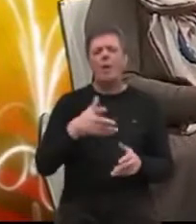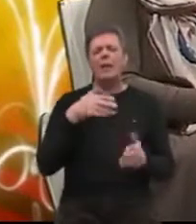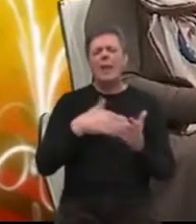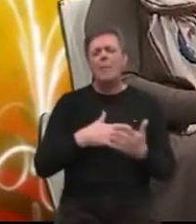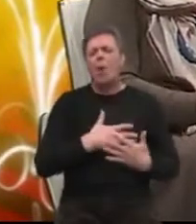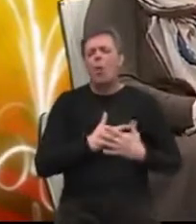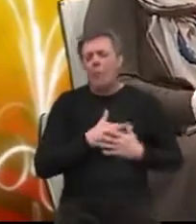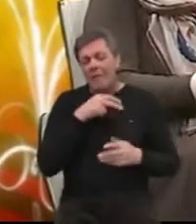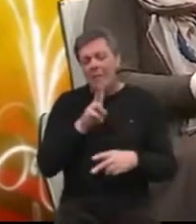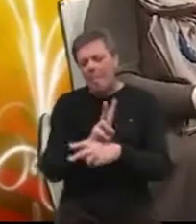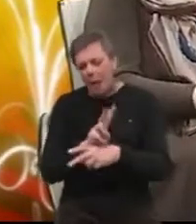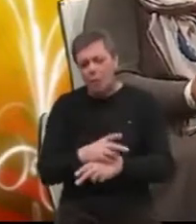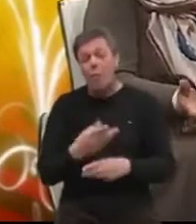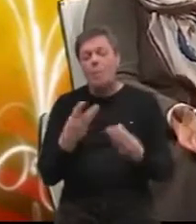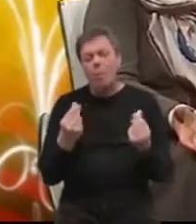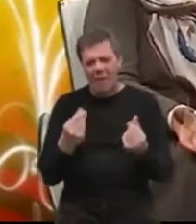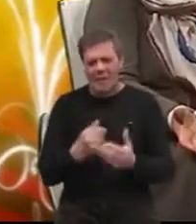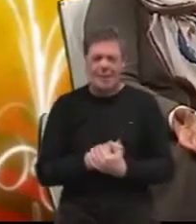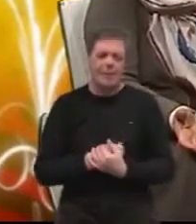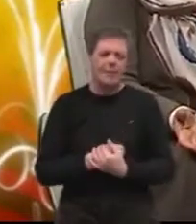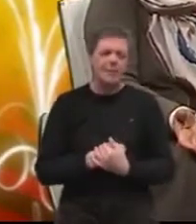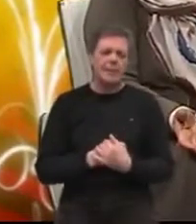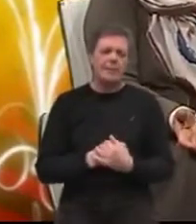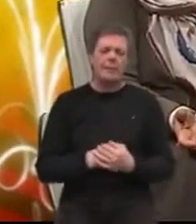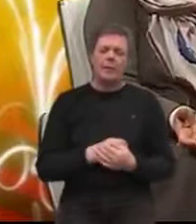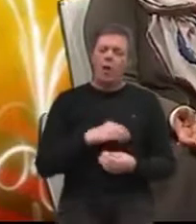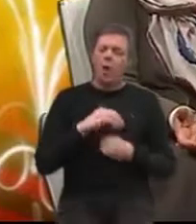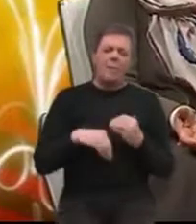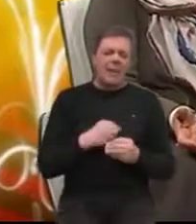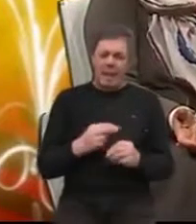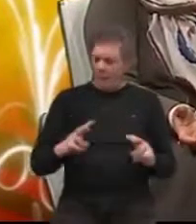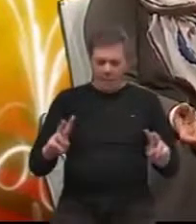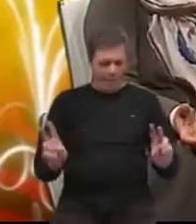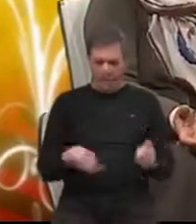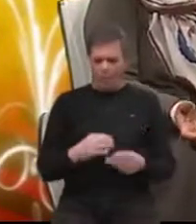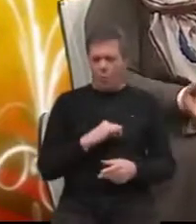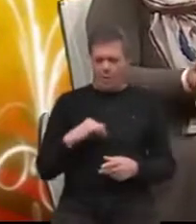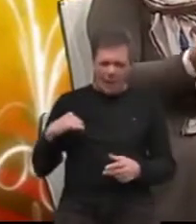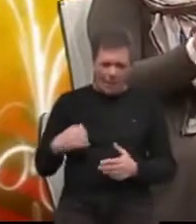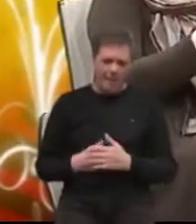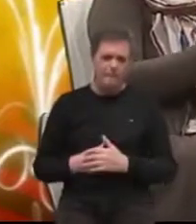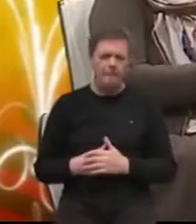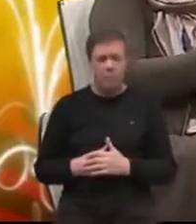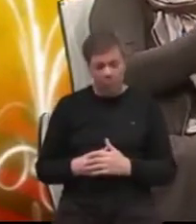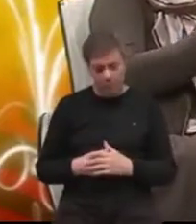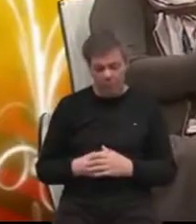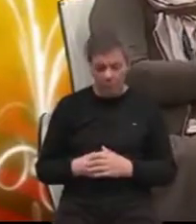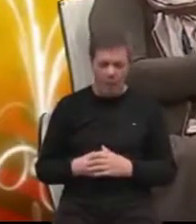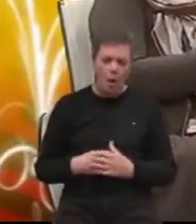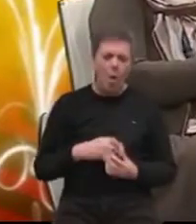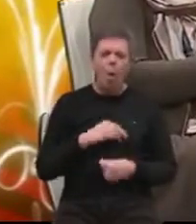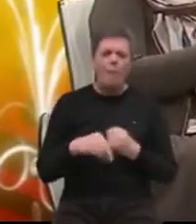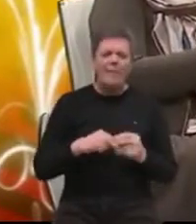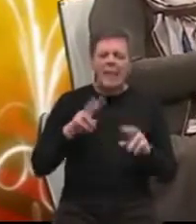ljubav i pažnju, a i novac, jer obitelji više ne mogu same. Zapravo, obitelj